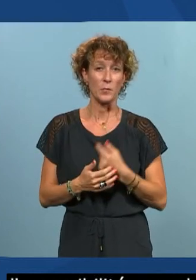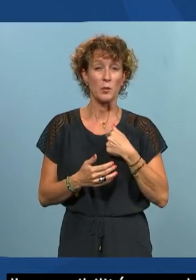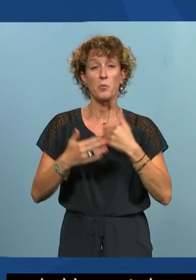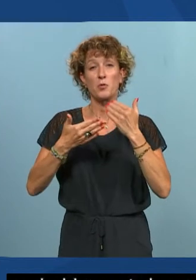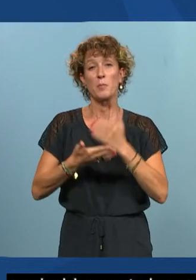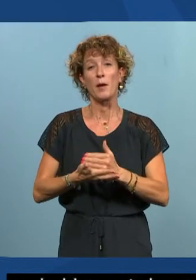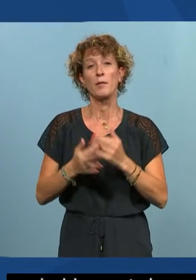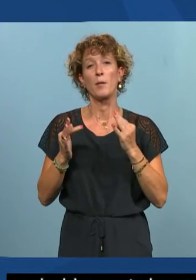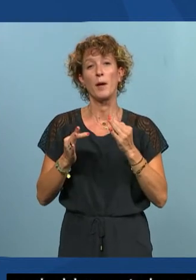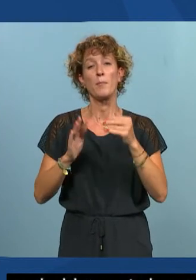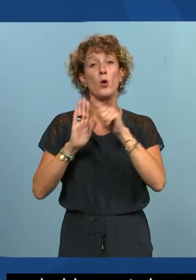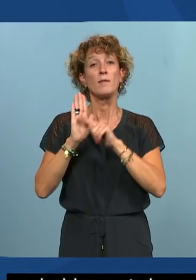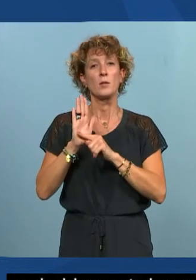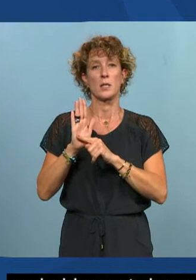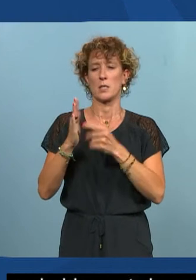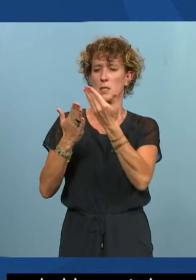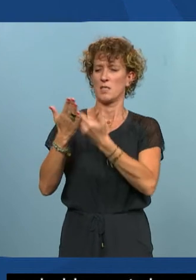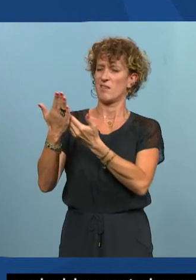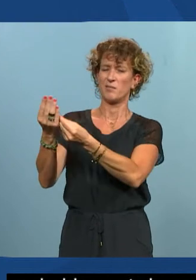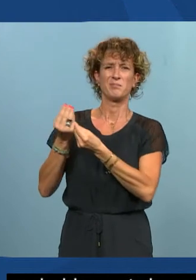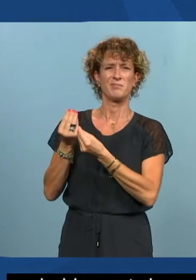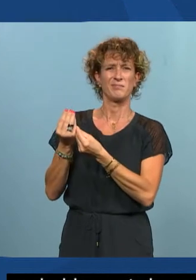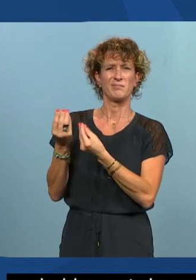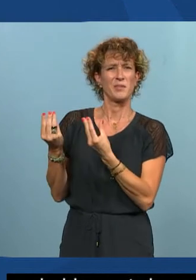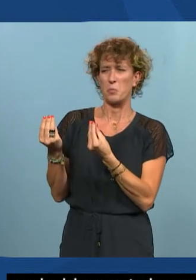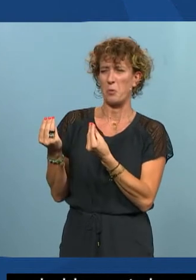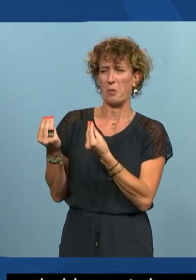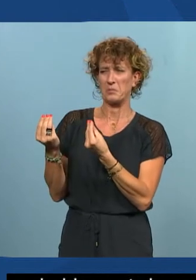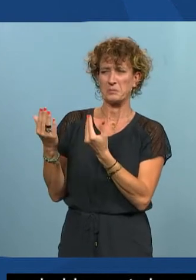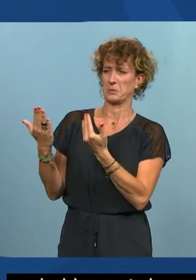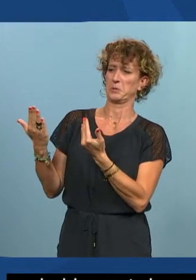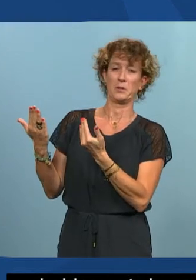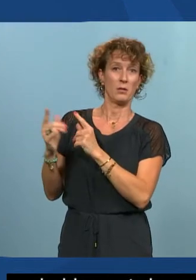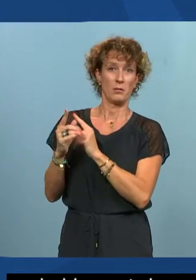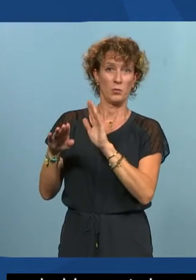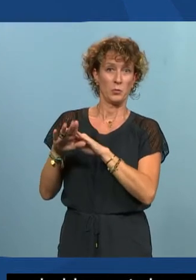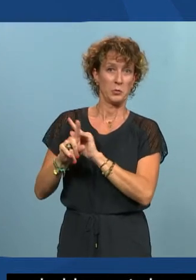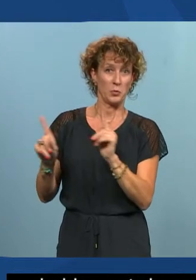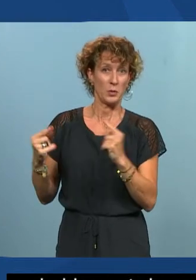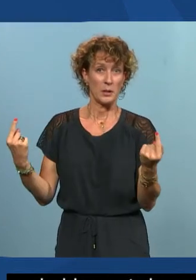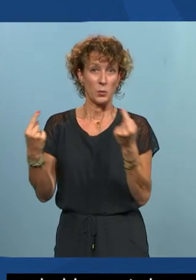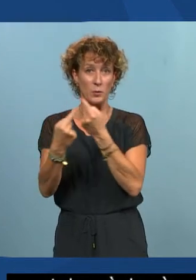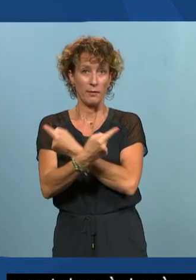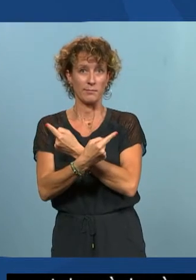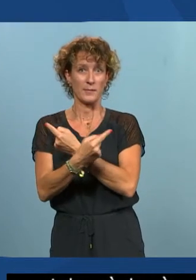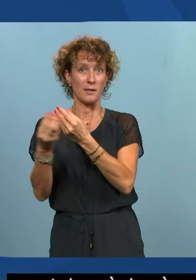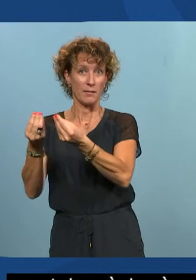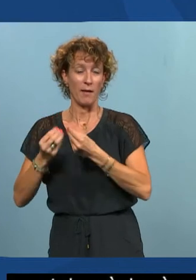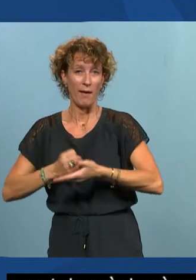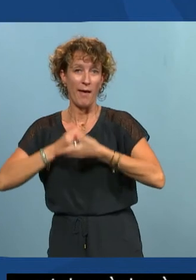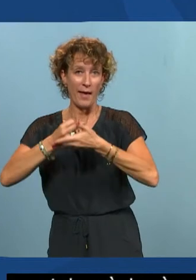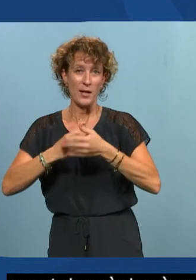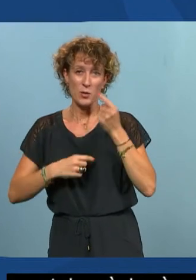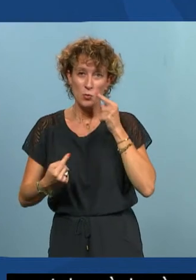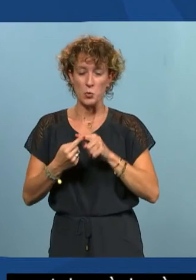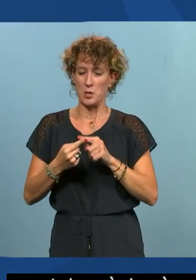les référentiels il ne faut pas avoir peur des règles ou des référentiels ils sont justement là pour nous aider à cadrer le sujet à définir le périmètre